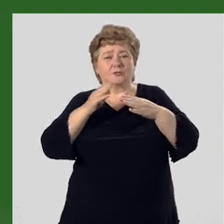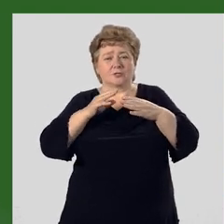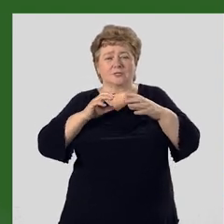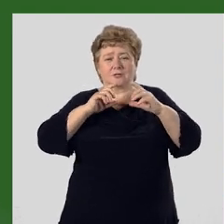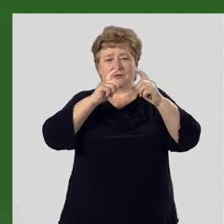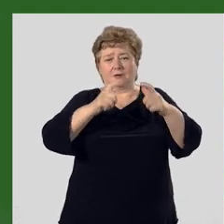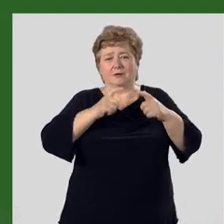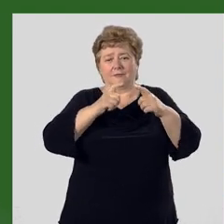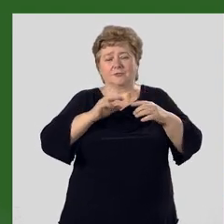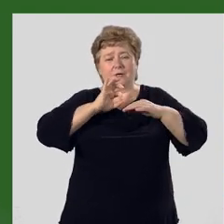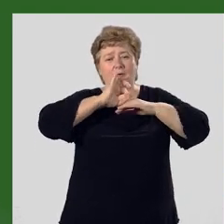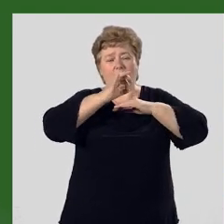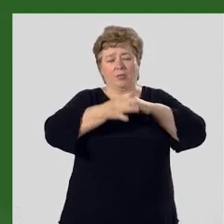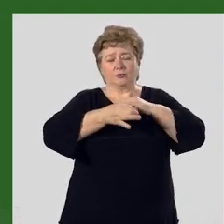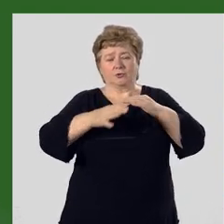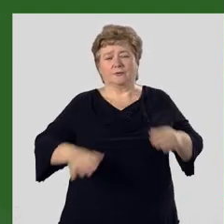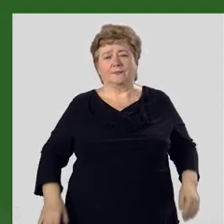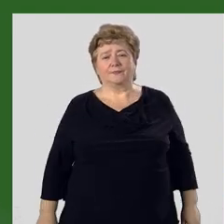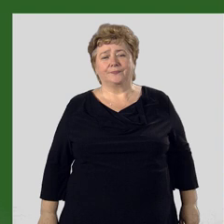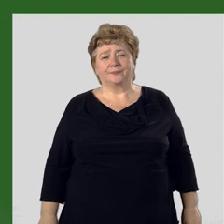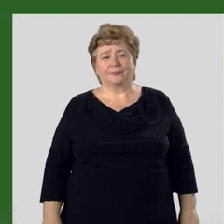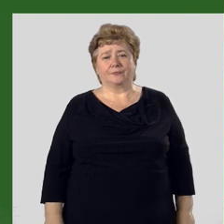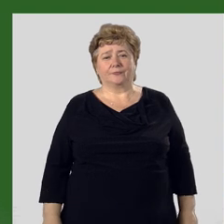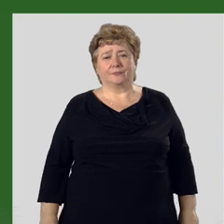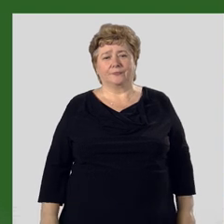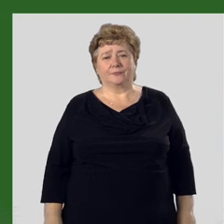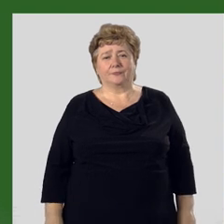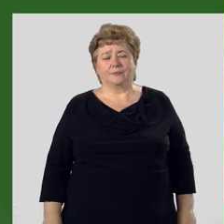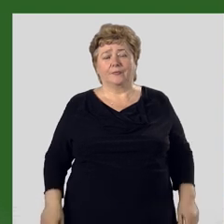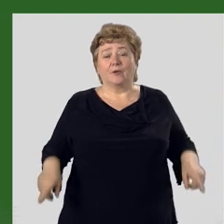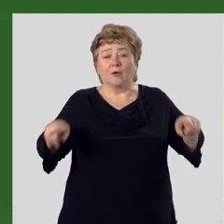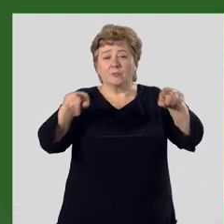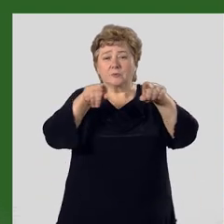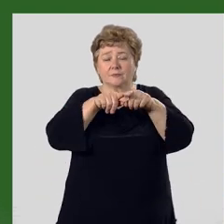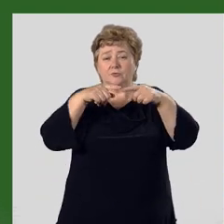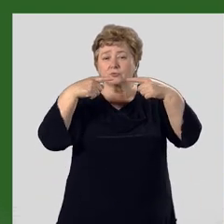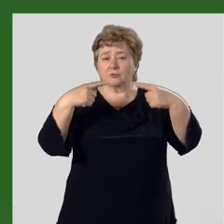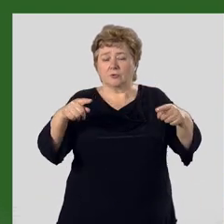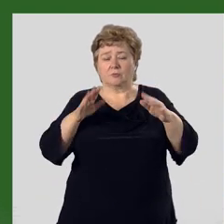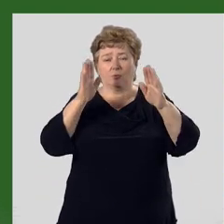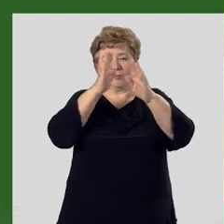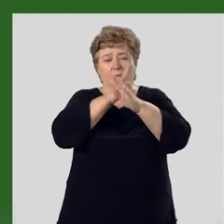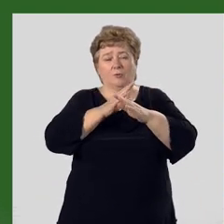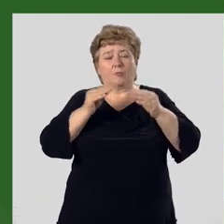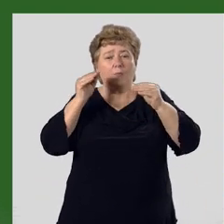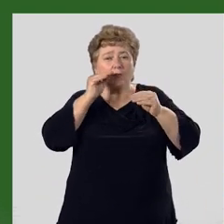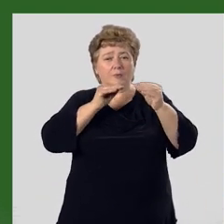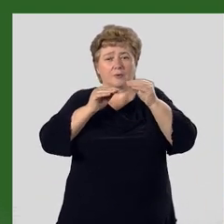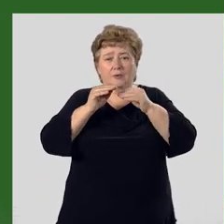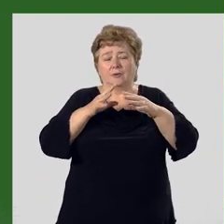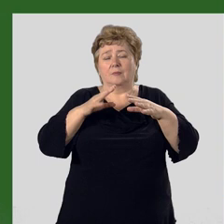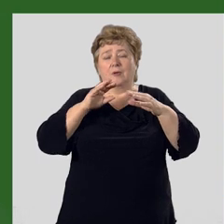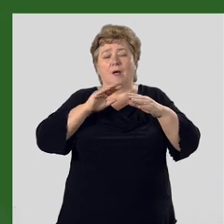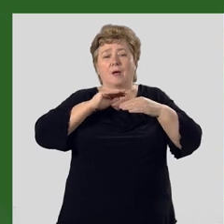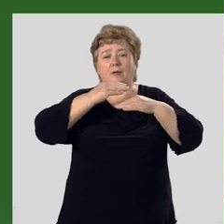географической оболочки. По сравнению с другими природными компонентами